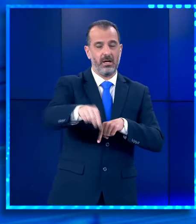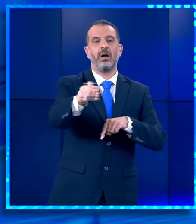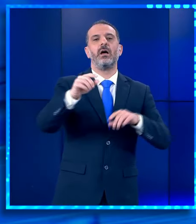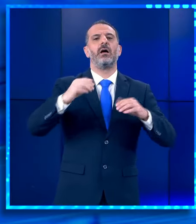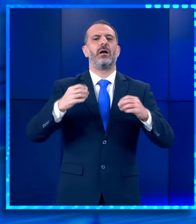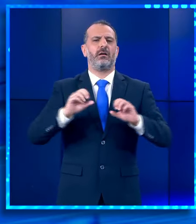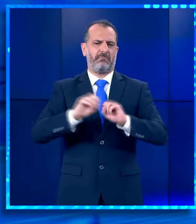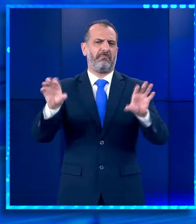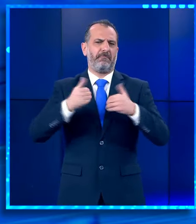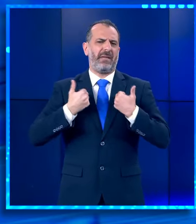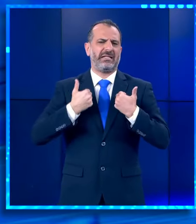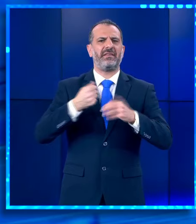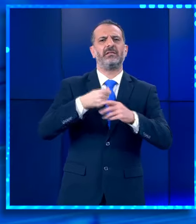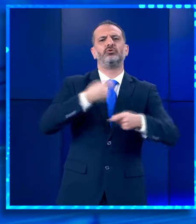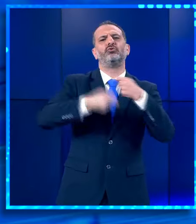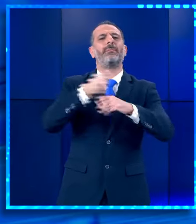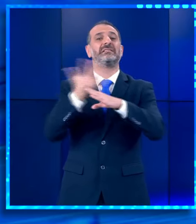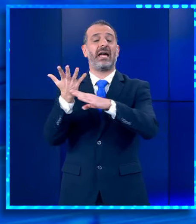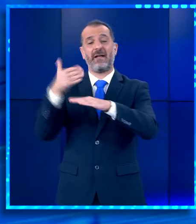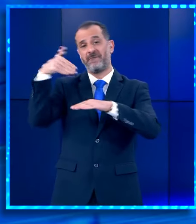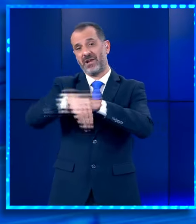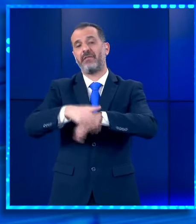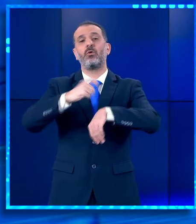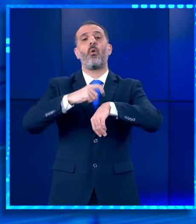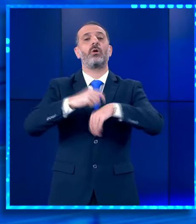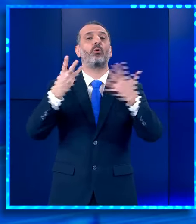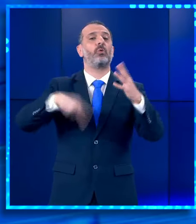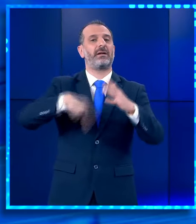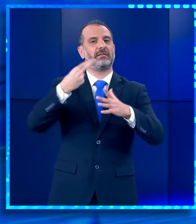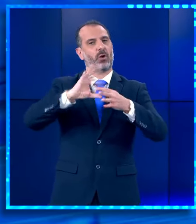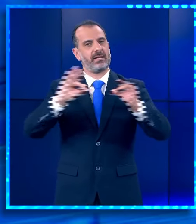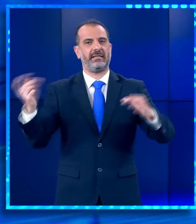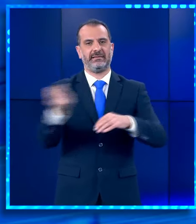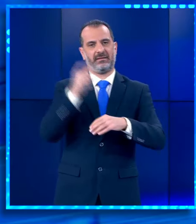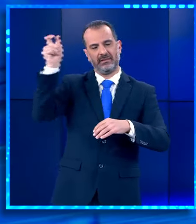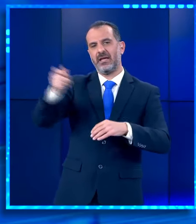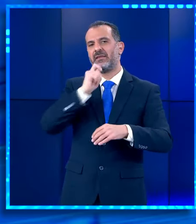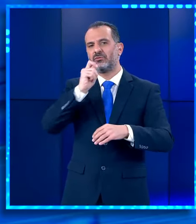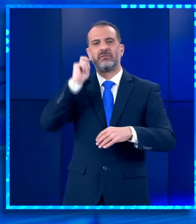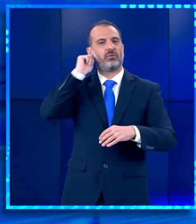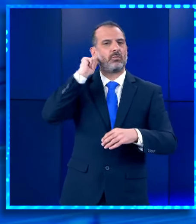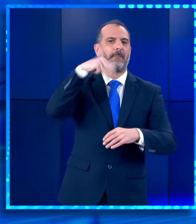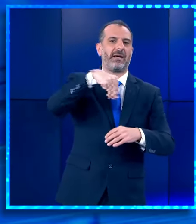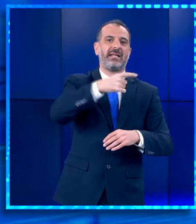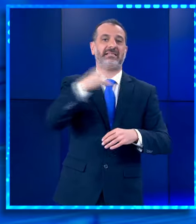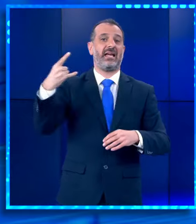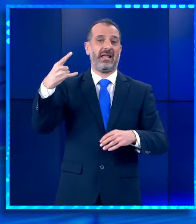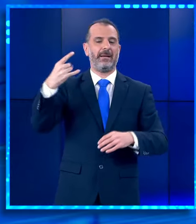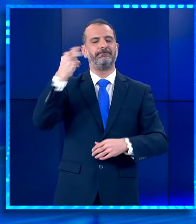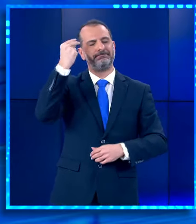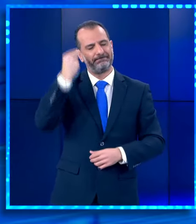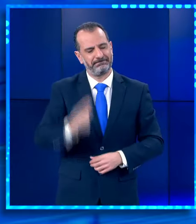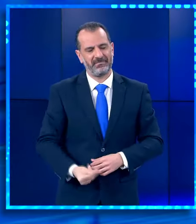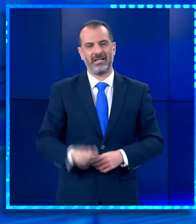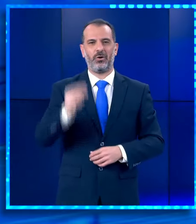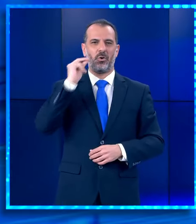Ακολουθεί η εκπομπή Shopping Star. Δείτε όλες τις εξέλιξεις της ημέρας με αναλυτικά ρεπορτάς στο κεντρικό δελτίο στις 8 παρατέταρτο με τη Μάρα Ζαχαρέα. Κυρίες και